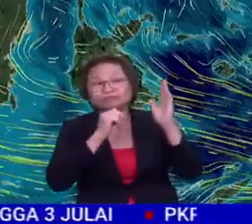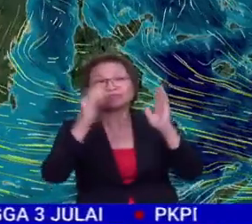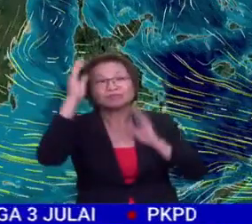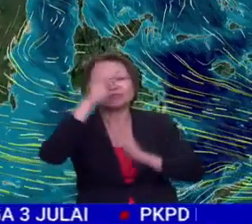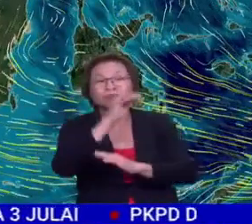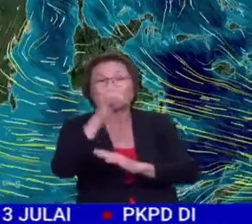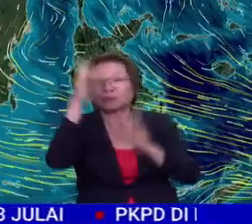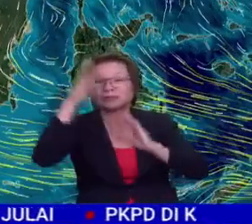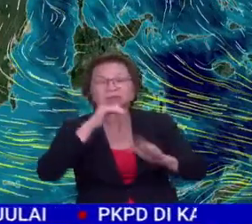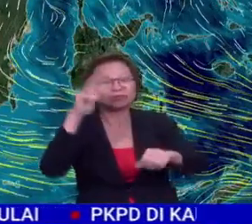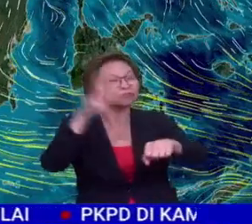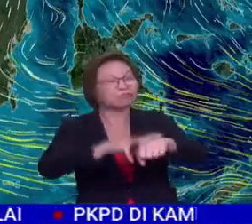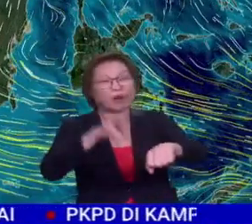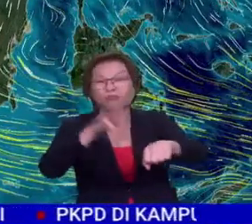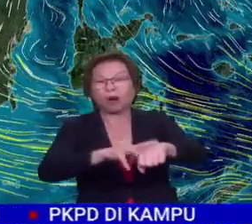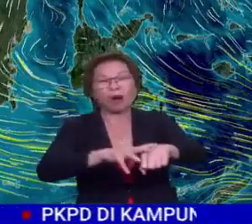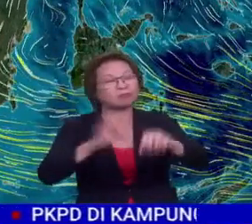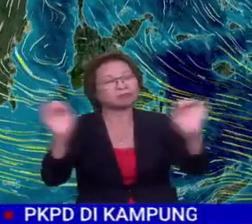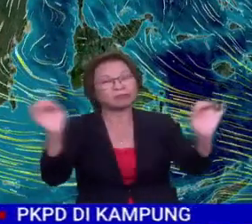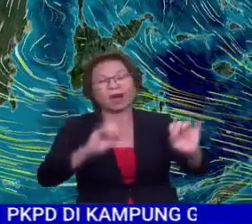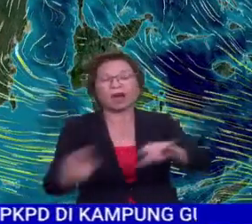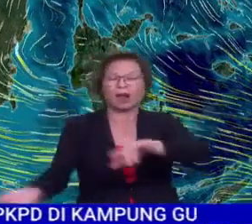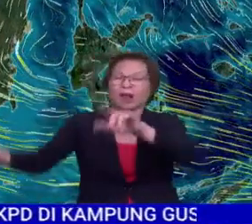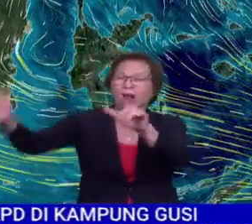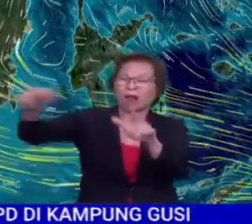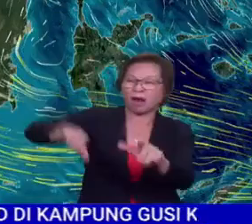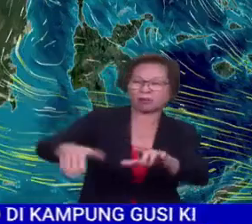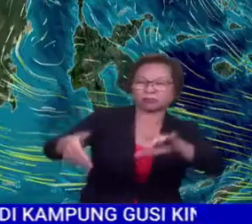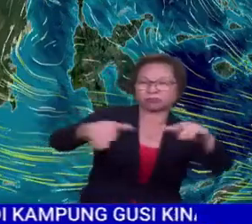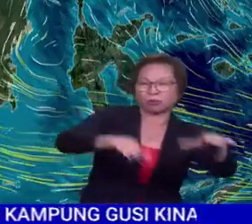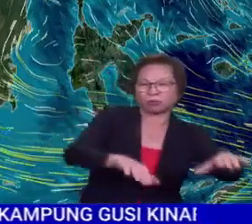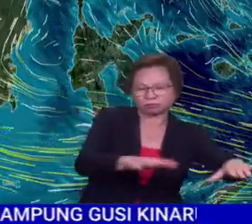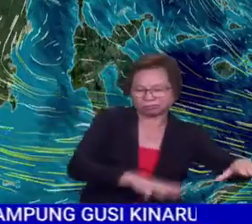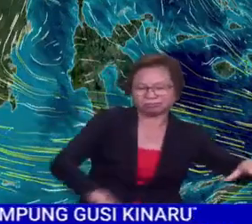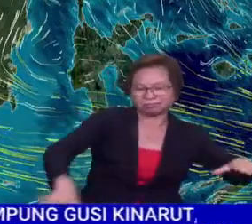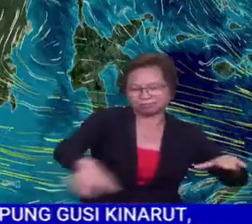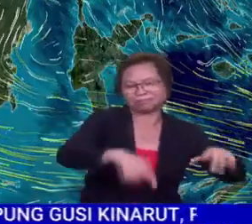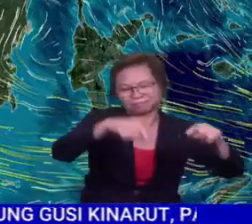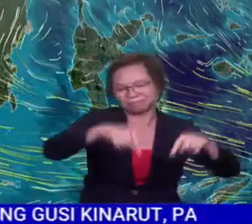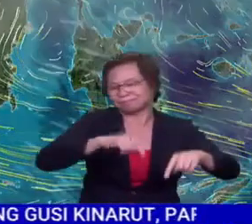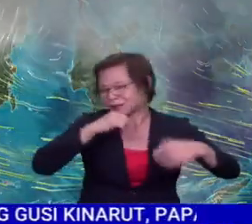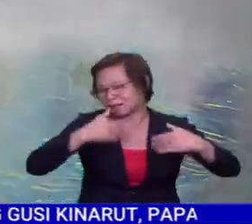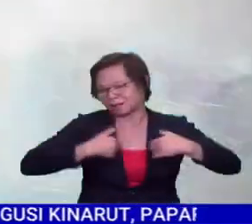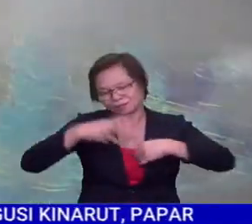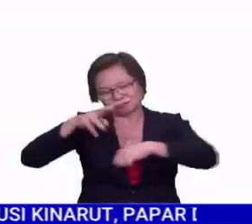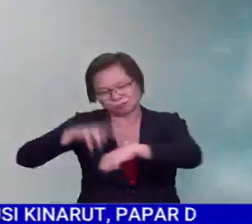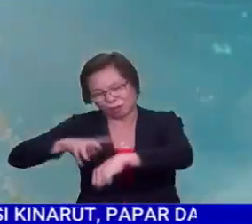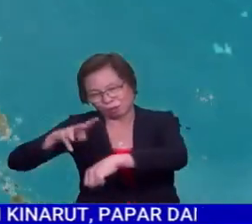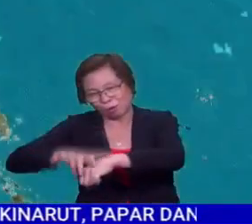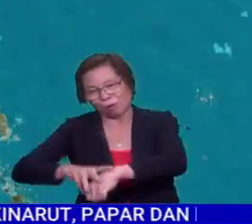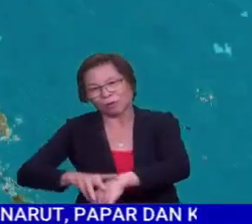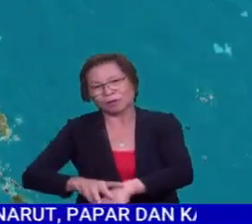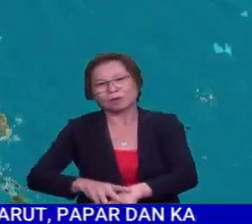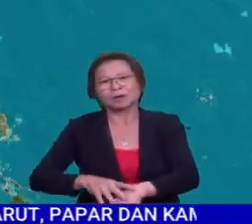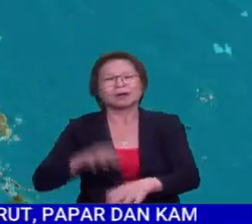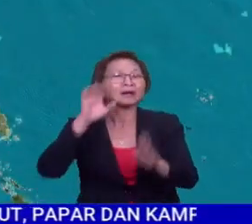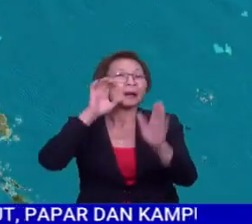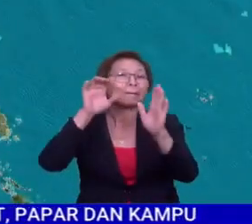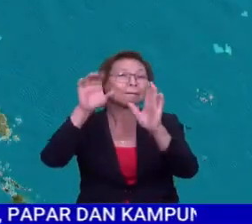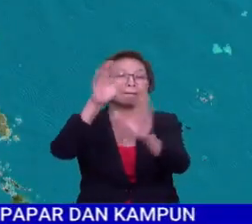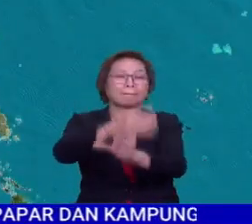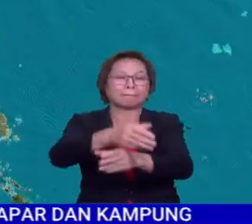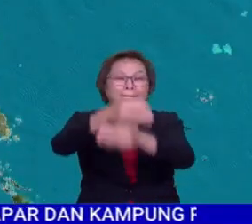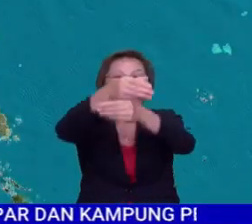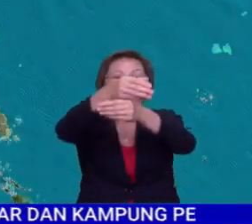sebarang amaran angin kencang serta lupa gelora di memenai kawasan perairan di rantau negeri kita. Kita akan beralih kepada paparan gemerada